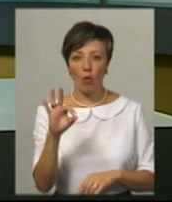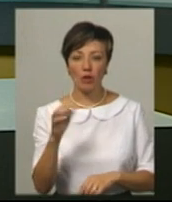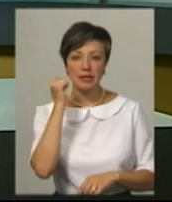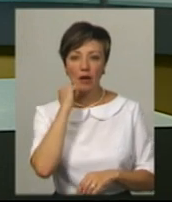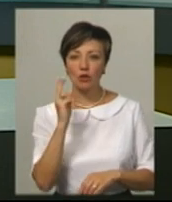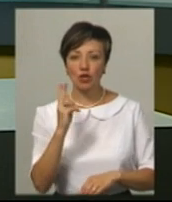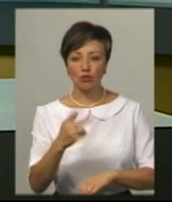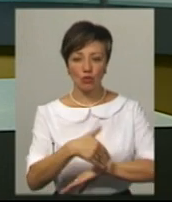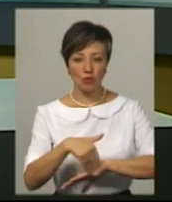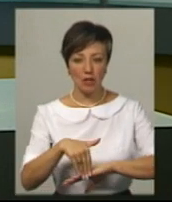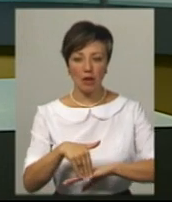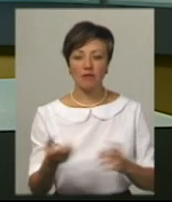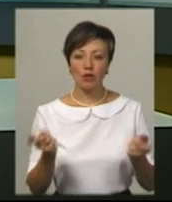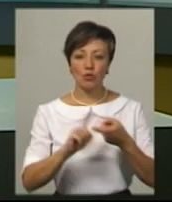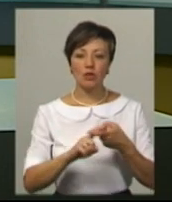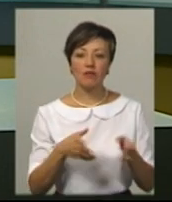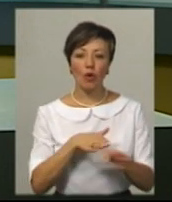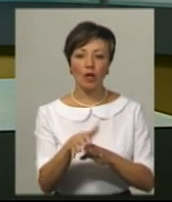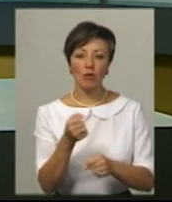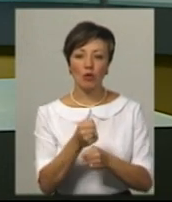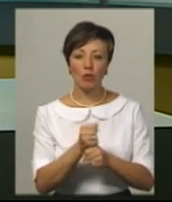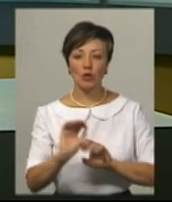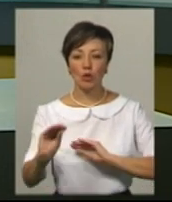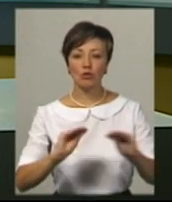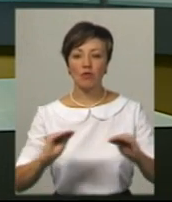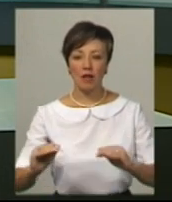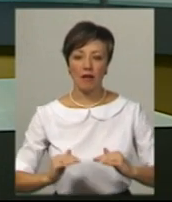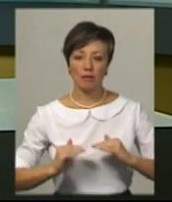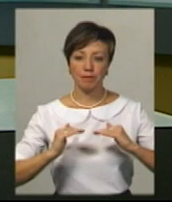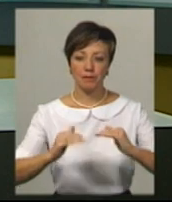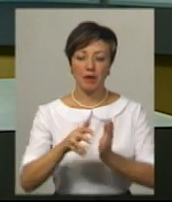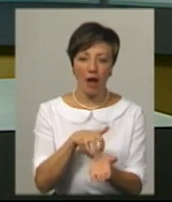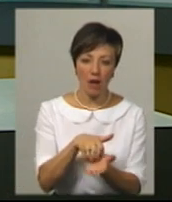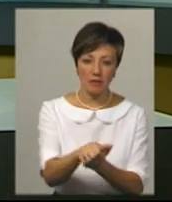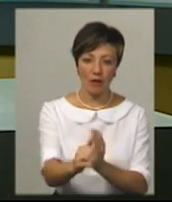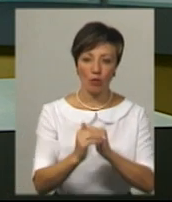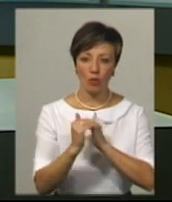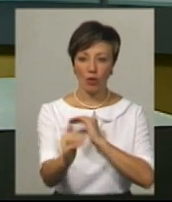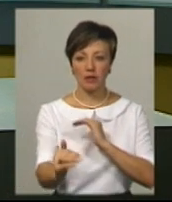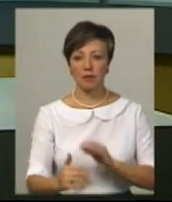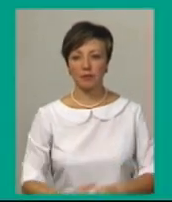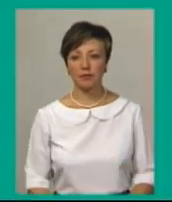Старокостянтинівського шосе у зв'язку з виконанням робіт з улаштування верхнього шару асфальтно-бетонного покриття.